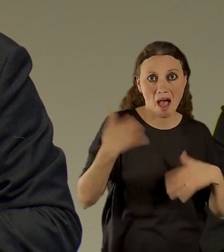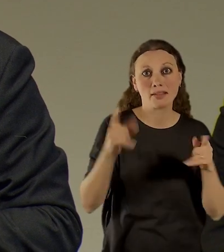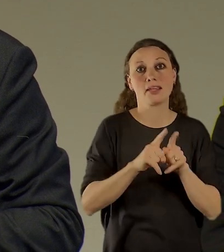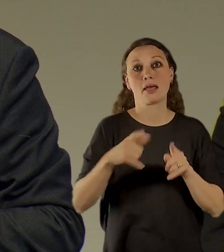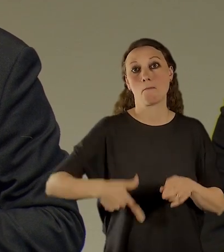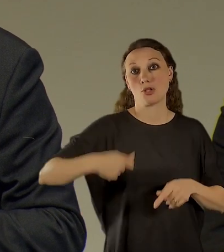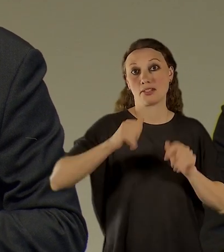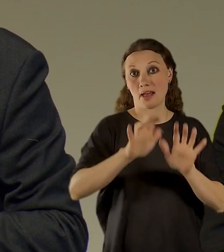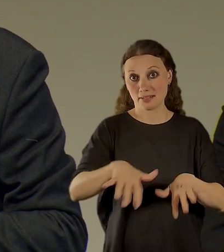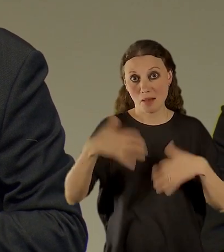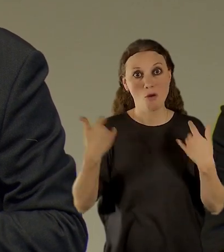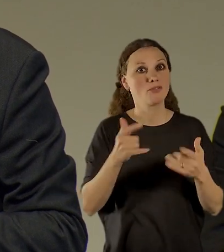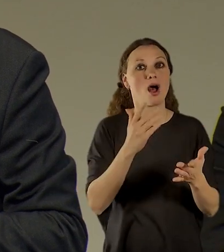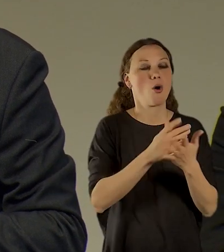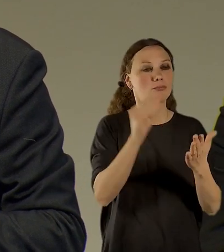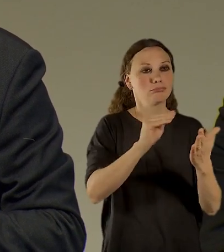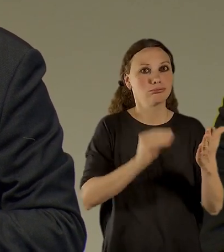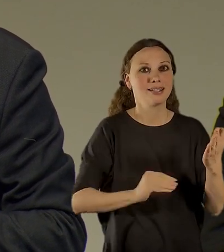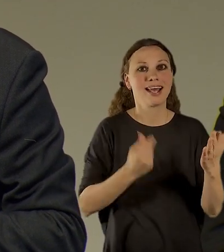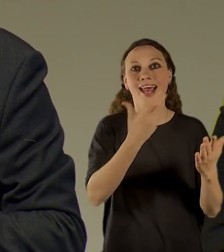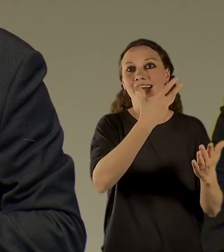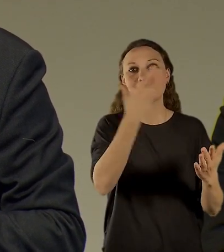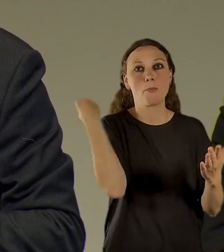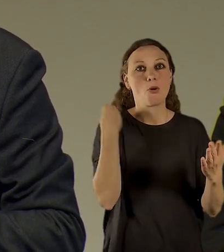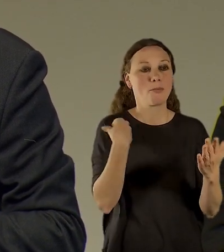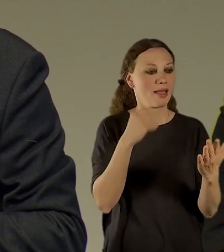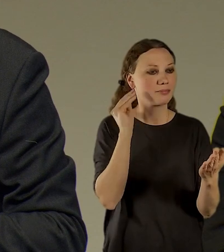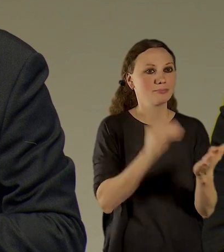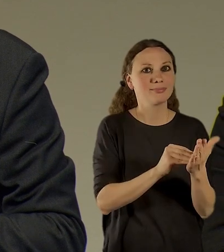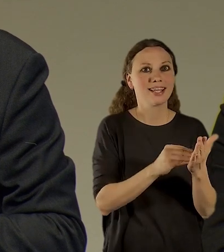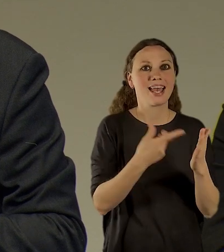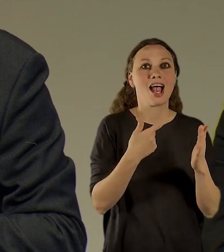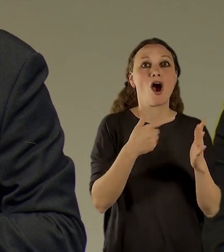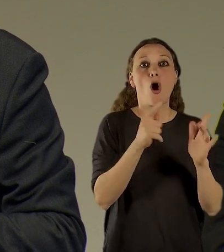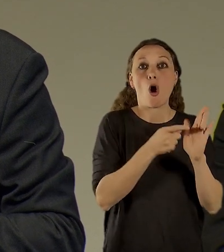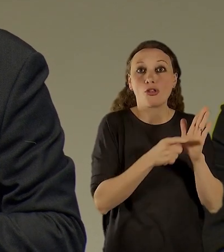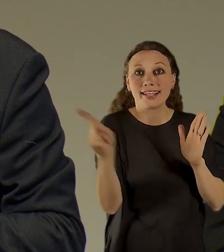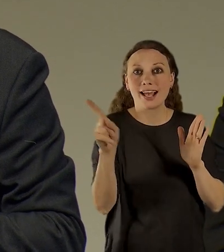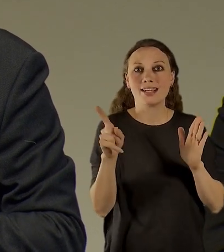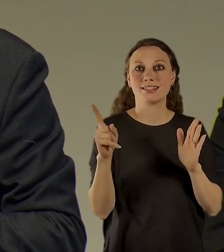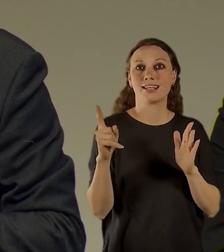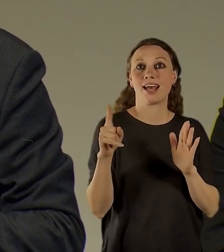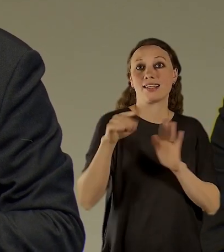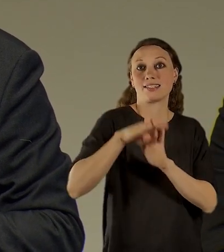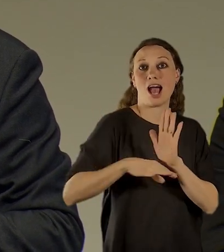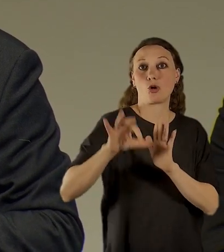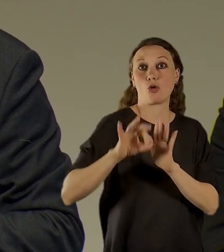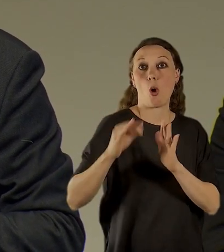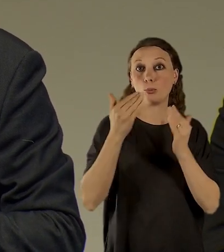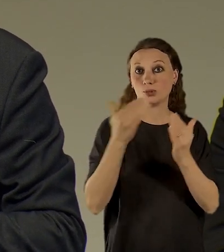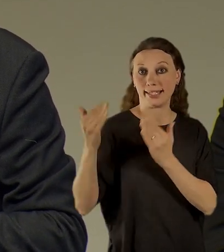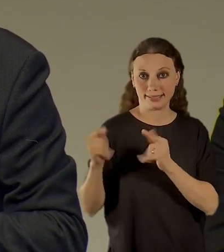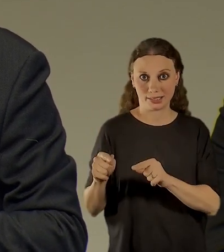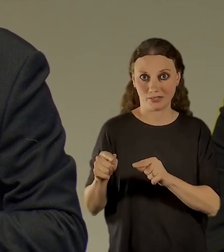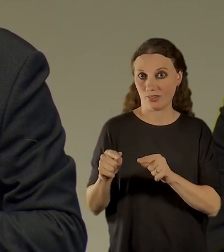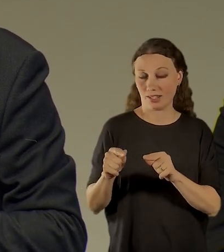tak tam zapomněli dát odkaz na zákon o muzejnictví a na základě jenom tady tohleté hlouposti, která je samozřejmě úplně absurdní,